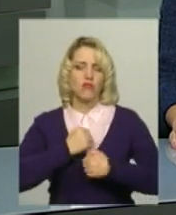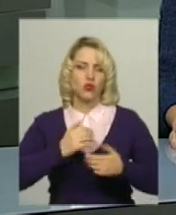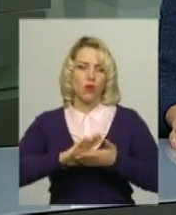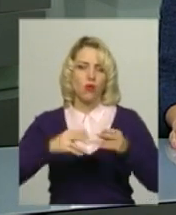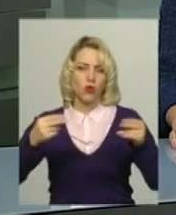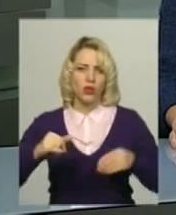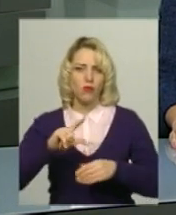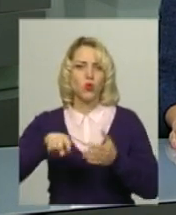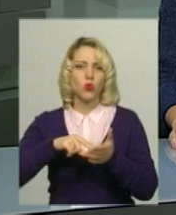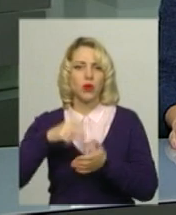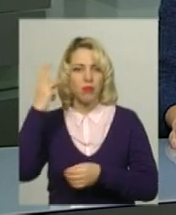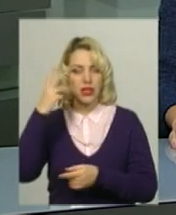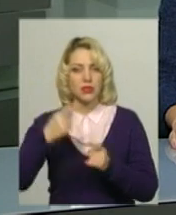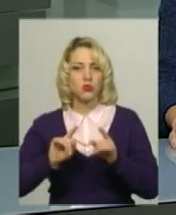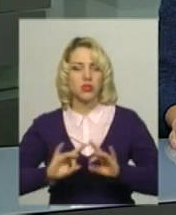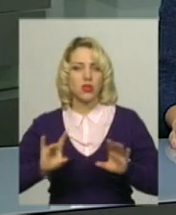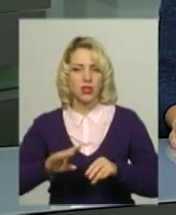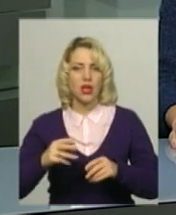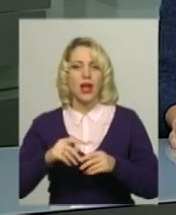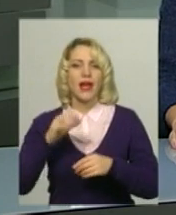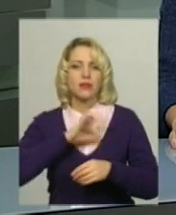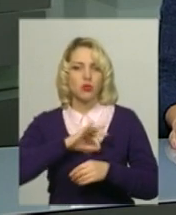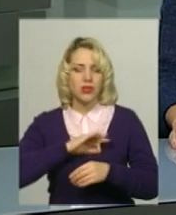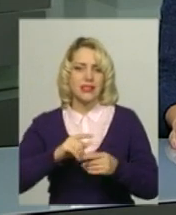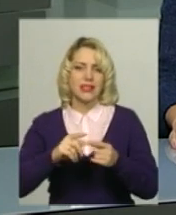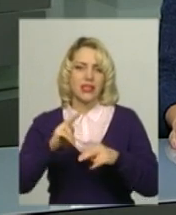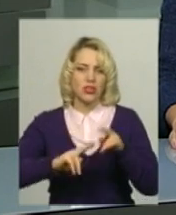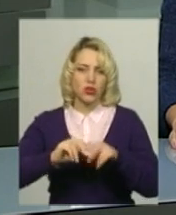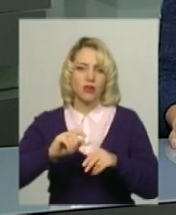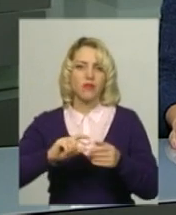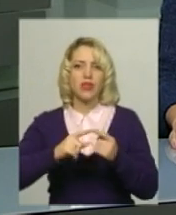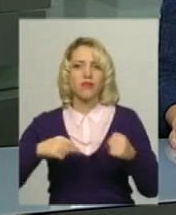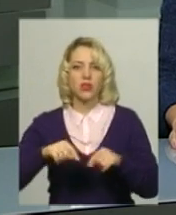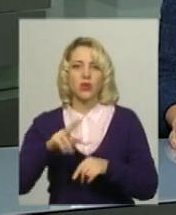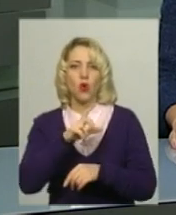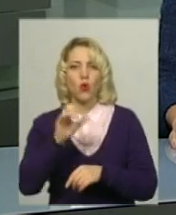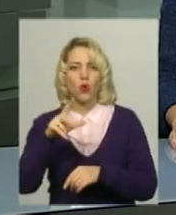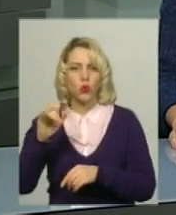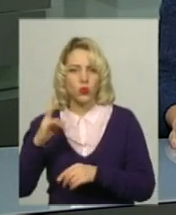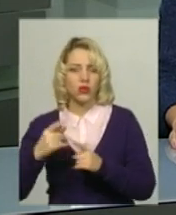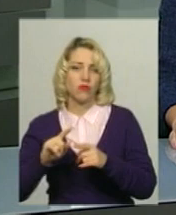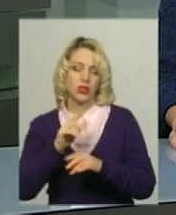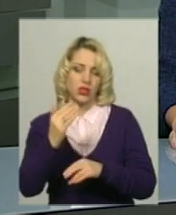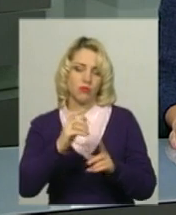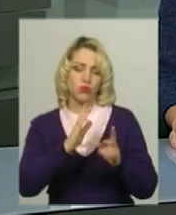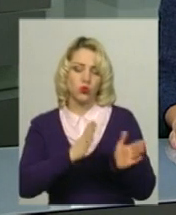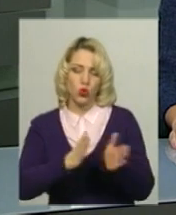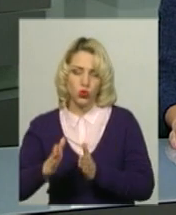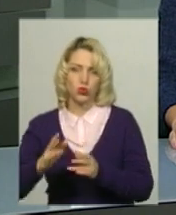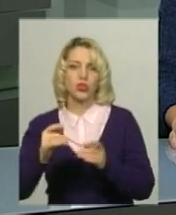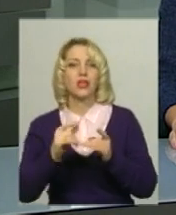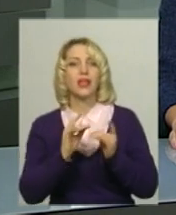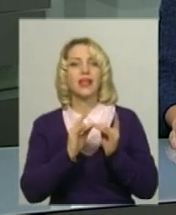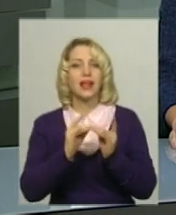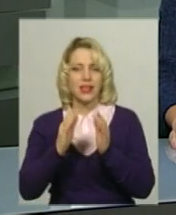це повідомив начальник квартирно-експлуатаційного відділу міста Хмельницького Петро Хохон. За його словами, гуртожитки та казарми будують поліпшеного типу,